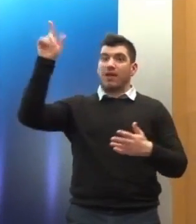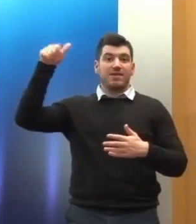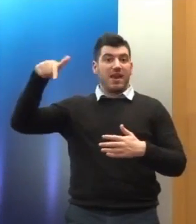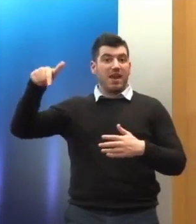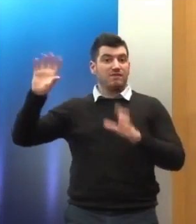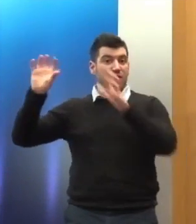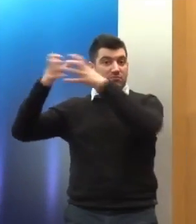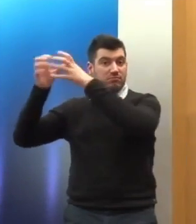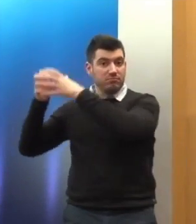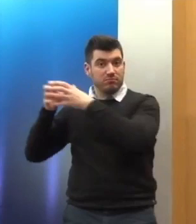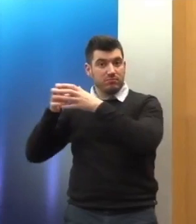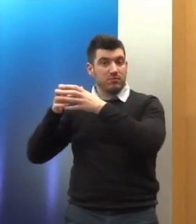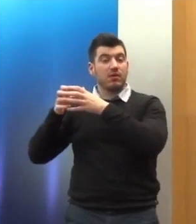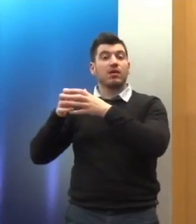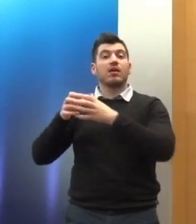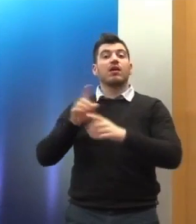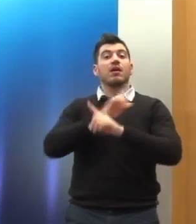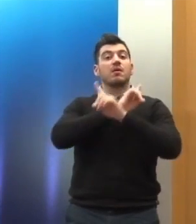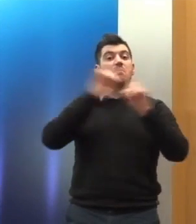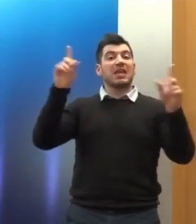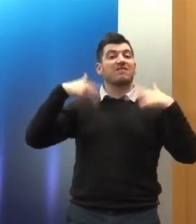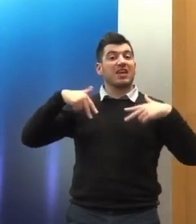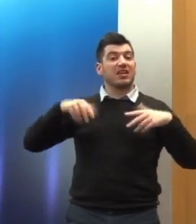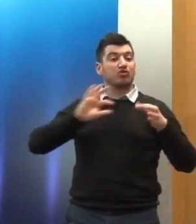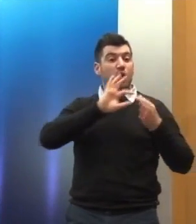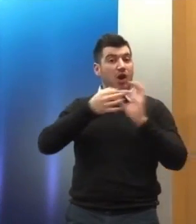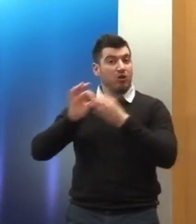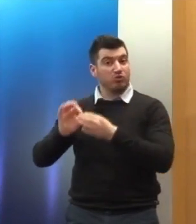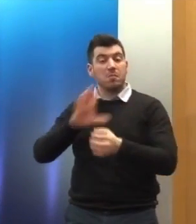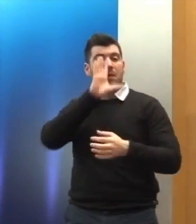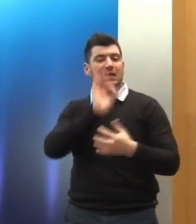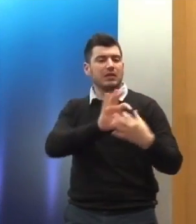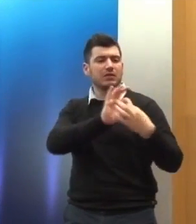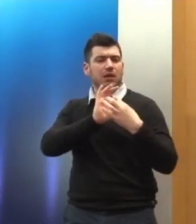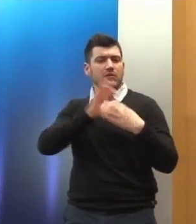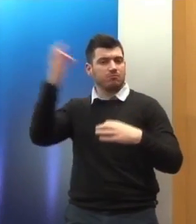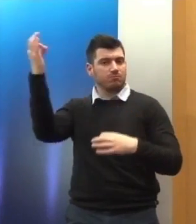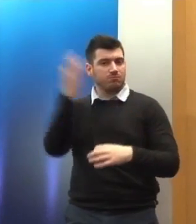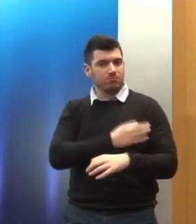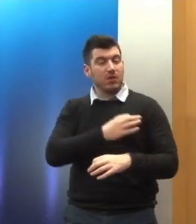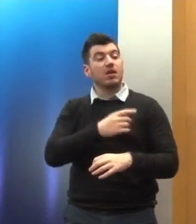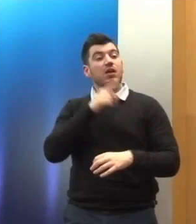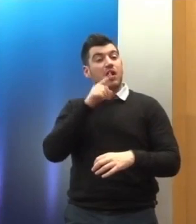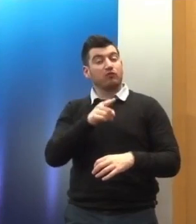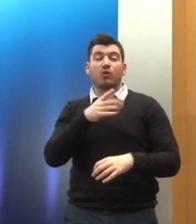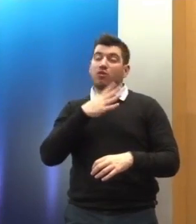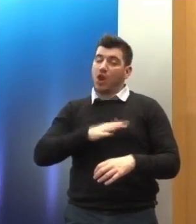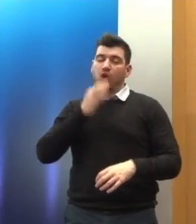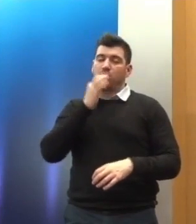εξαιρετικά σημαντική συνεργασία με τις μη κυβερντικές οργανώσεις. Νιώθω την ανάγκη να το τονίσω, αυτό όχι μόνο γιατί και εγώ προέρχομαι από αυτό το χώρο,